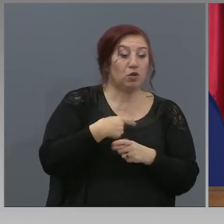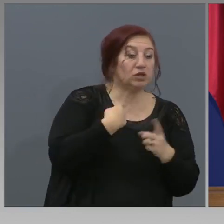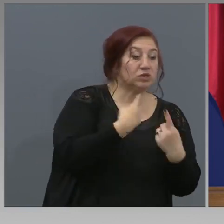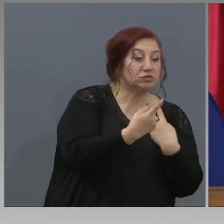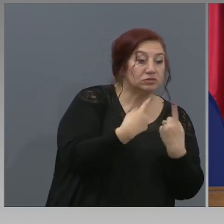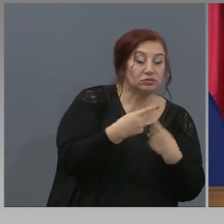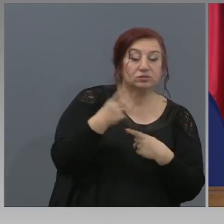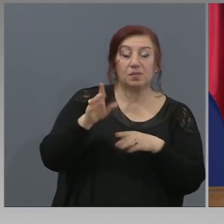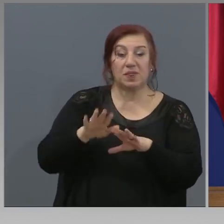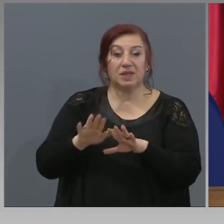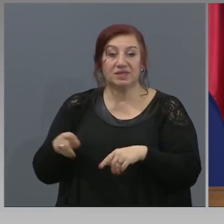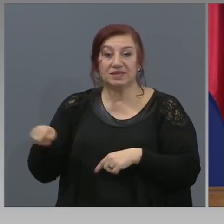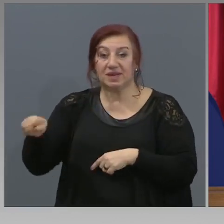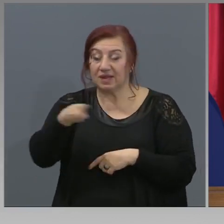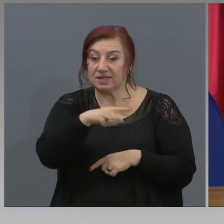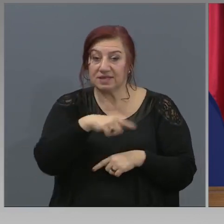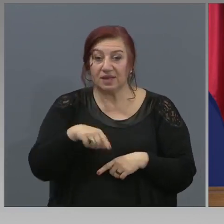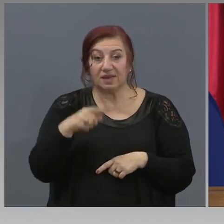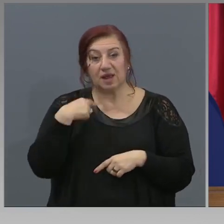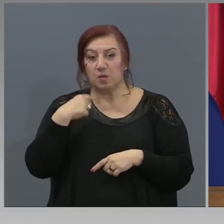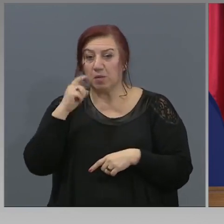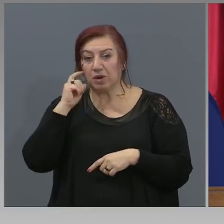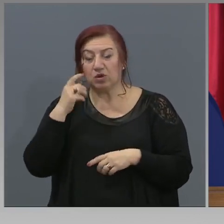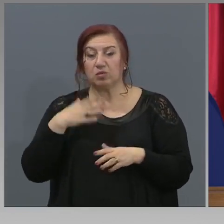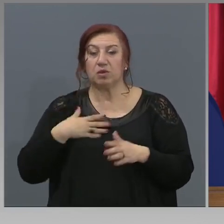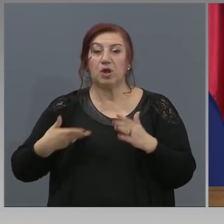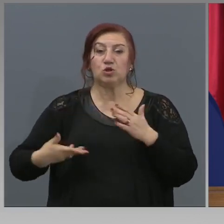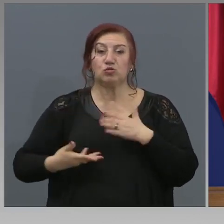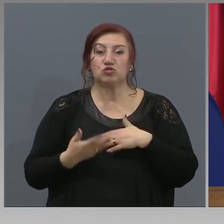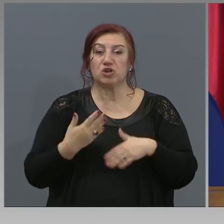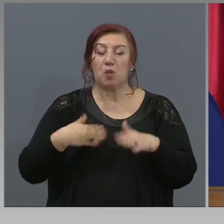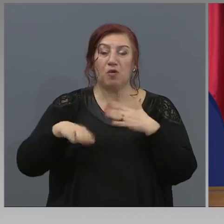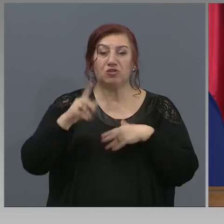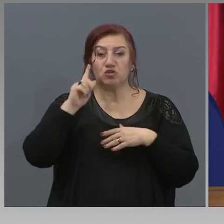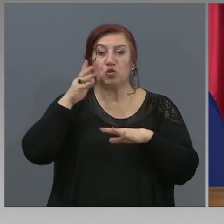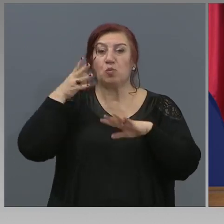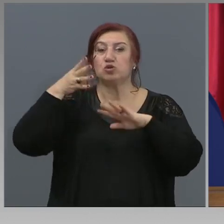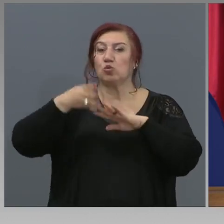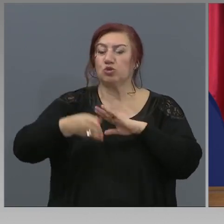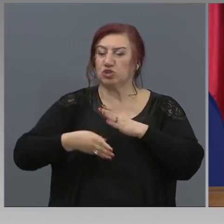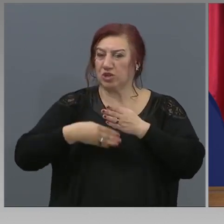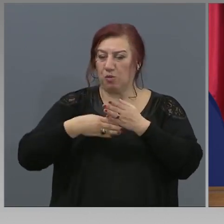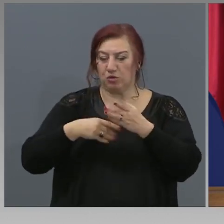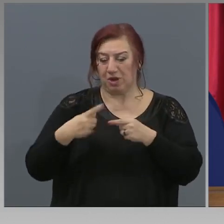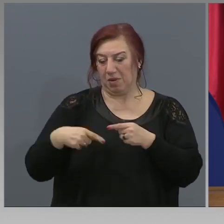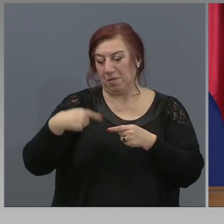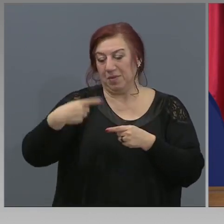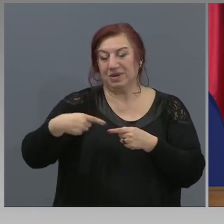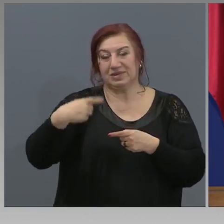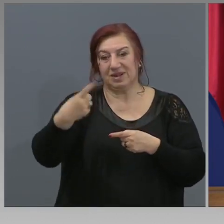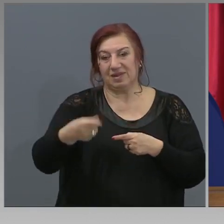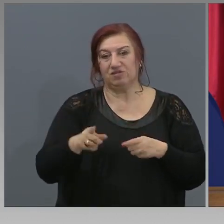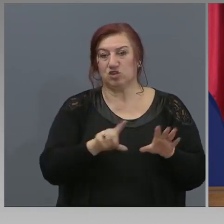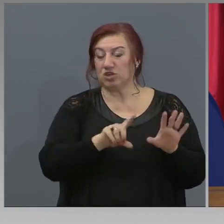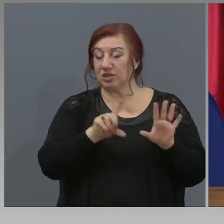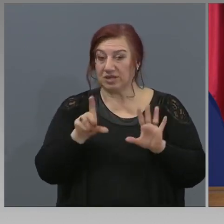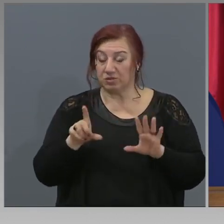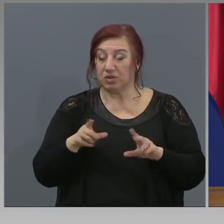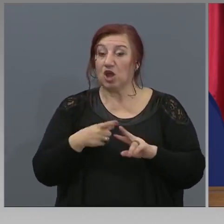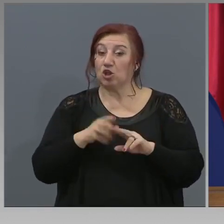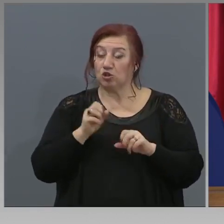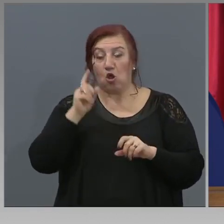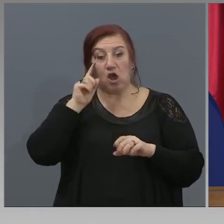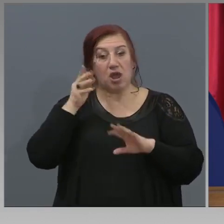предполагам, че ще имат по-голяма нужда от психологическа подкрепа. Всички през следващите седмици, но и